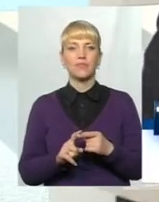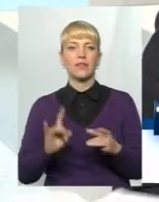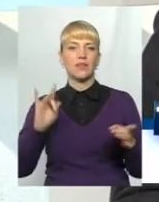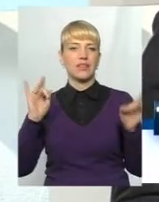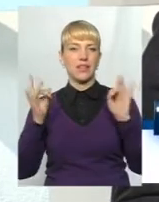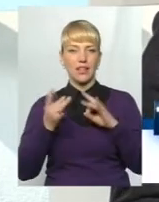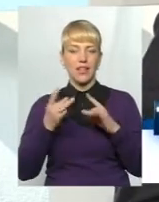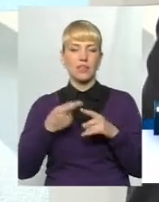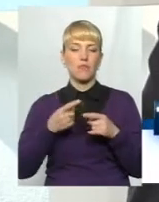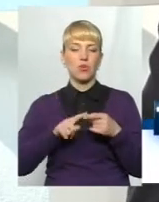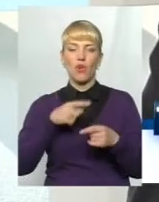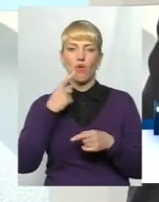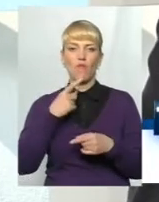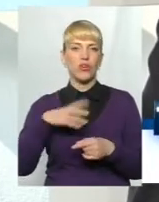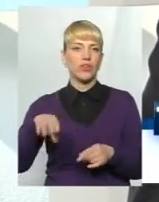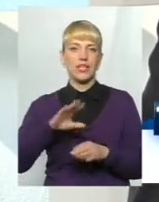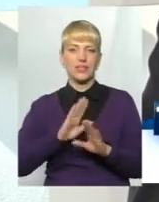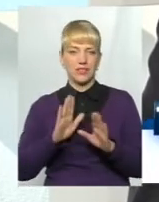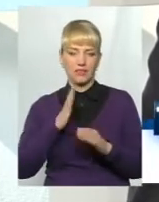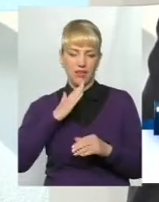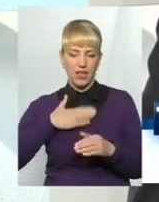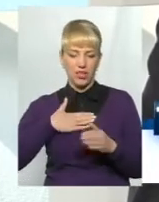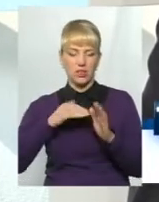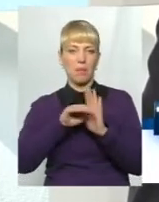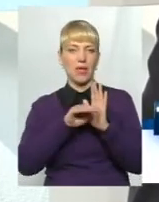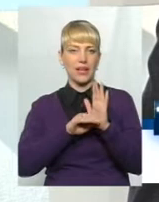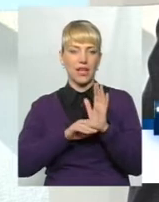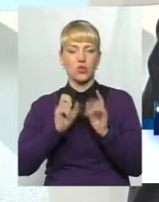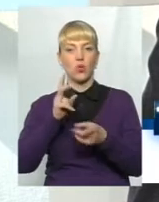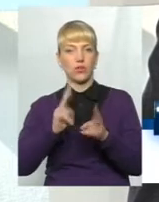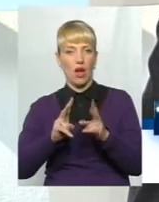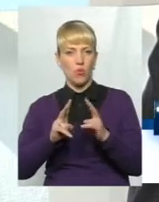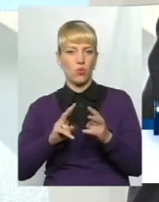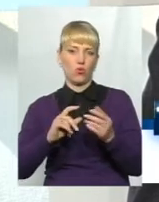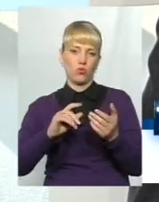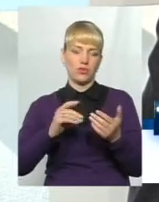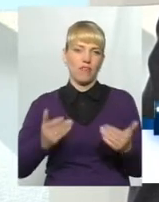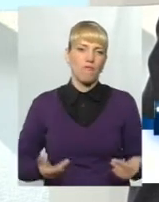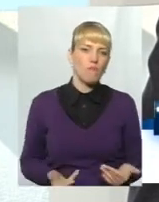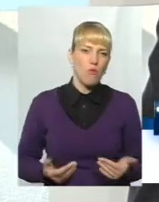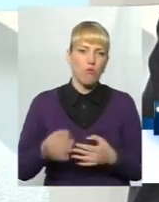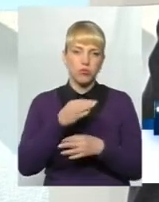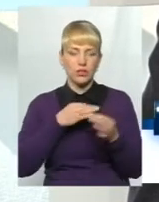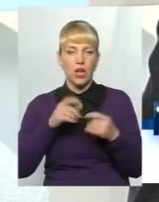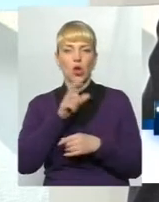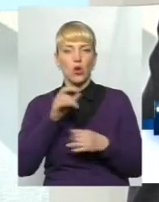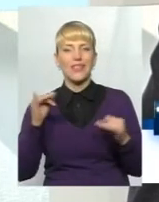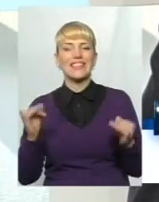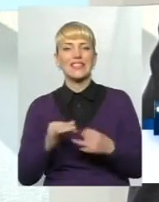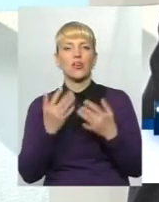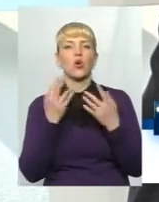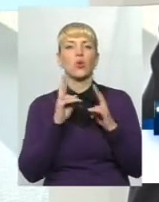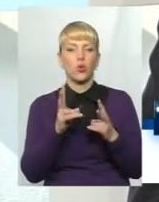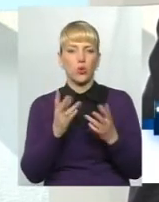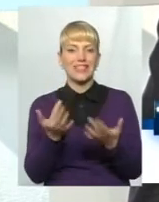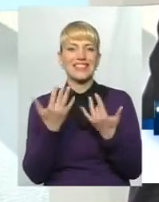не тільки на нашій передачі, але й на кухнях, тобто в побуті. Людей цікавить, хто скільки